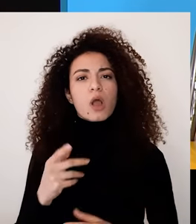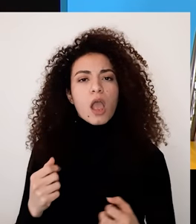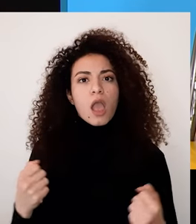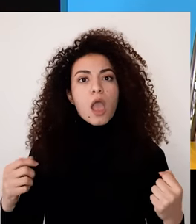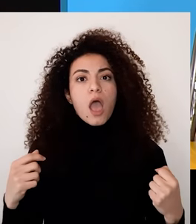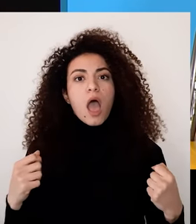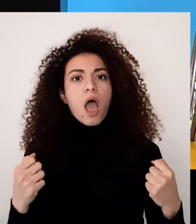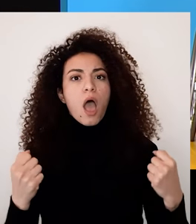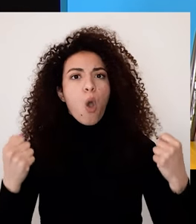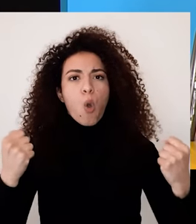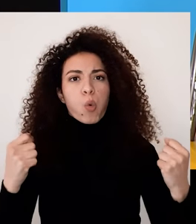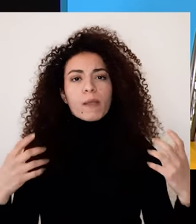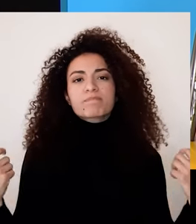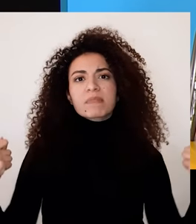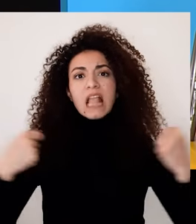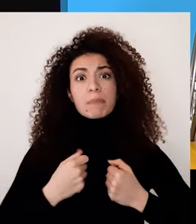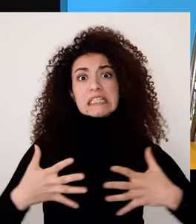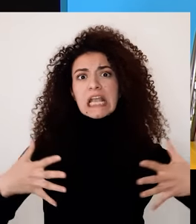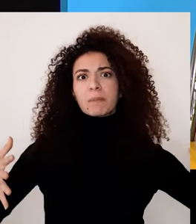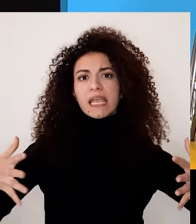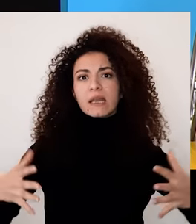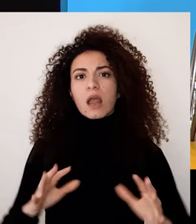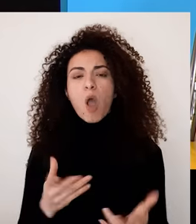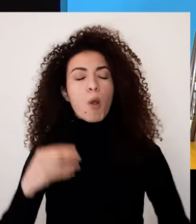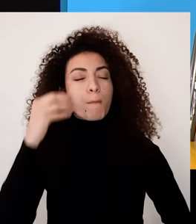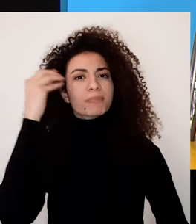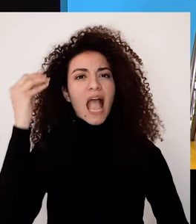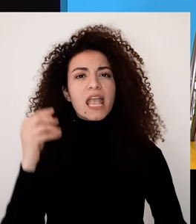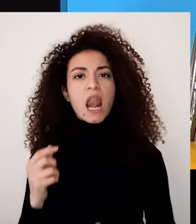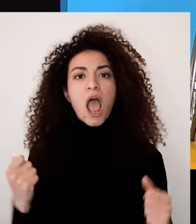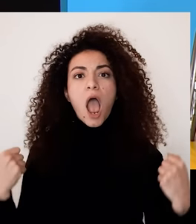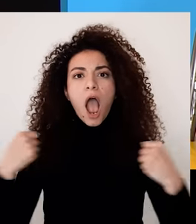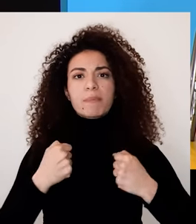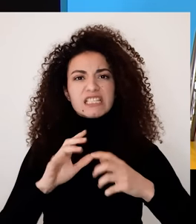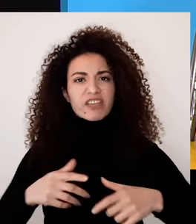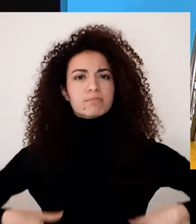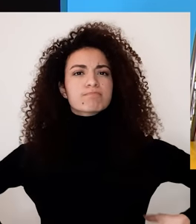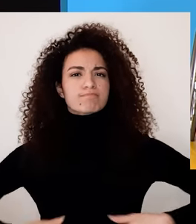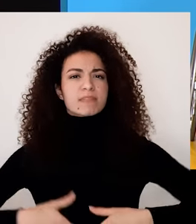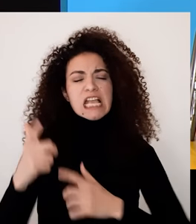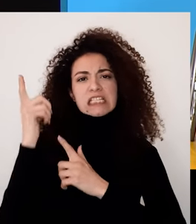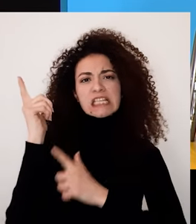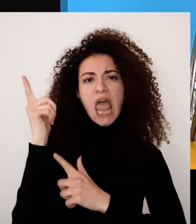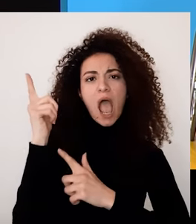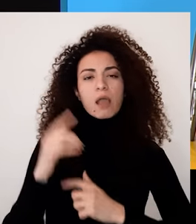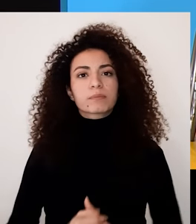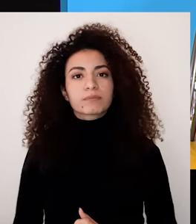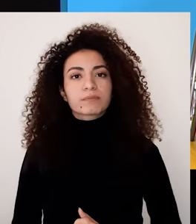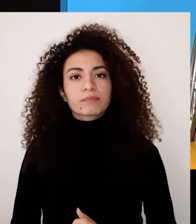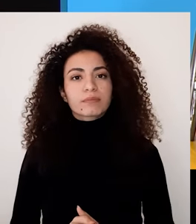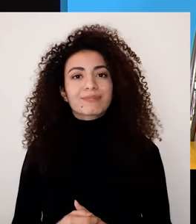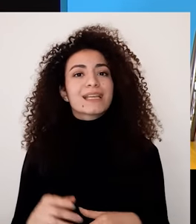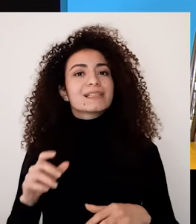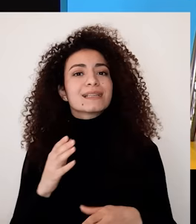شكله هل هو قميص ضخم مع أكتاف كبار بناسب المشتركين بمسابقات كمال أجسام أو هل يحتوي على